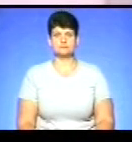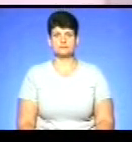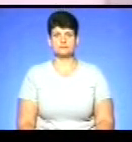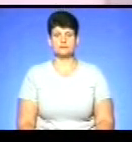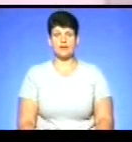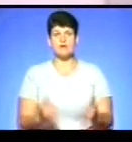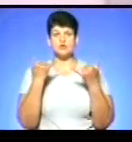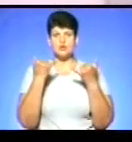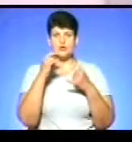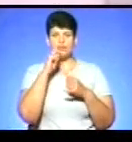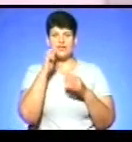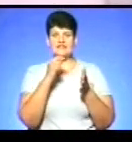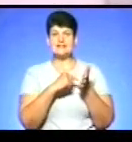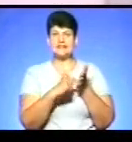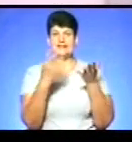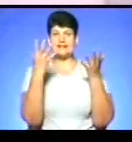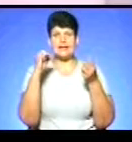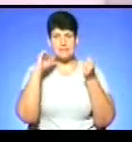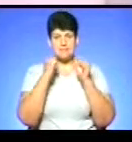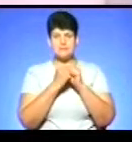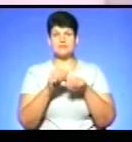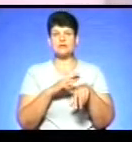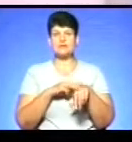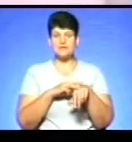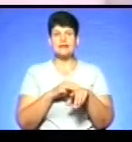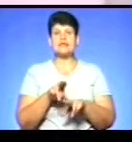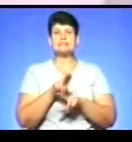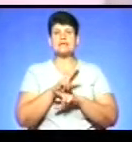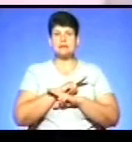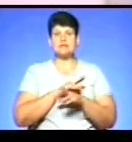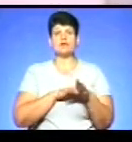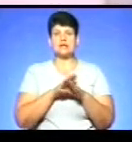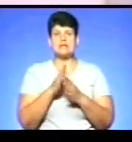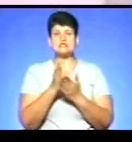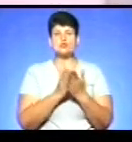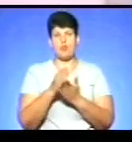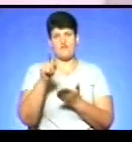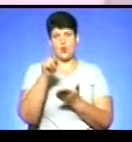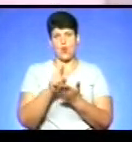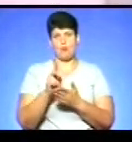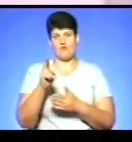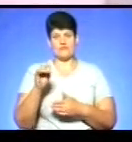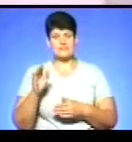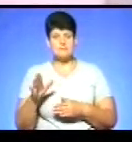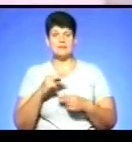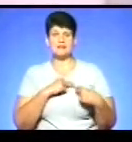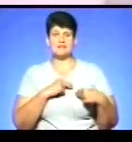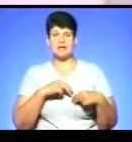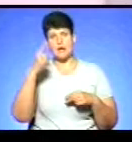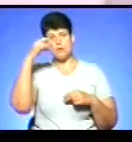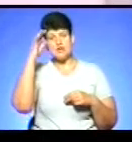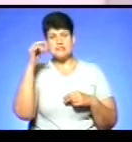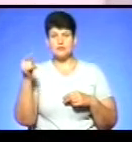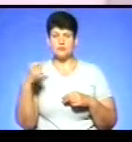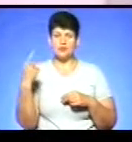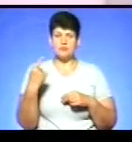Сьогодні в Україні відзначають День пам'яті правоохоронців, які загинули при виконанні службових обов'язків. Працівники поліції Тернопільщини та